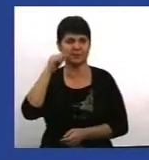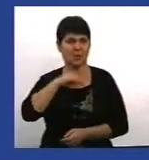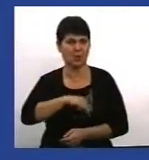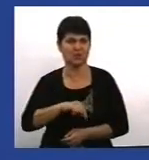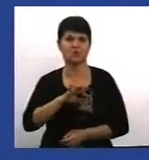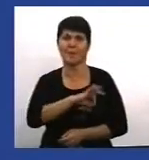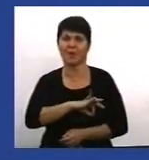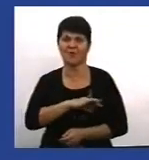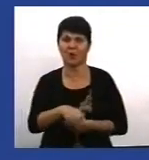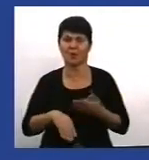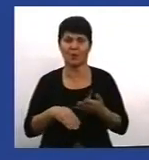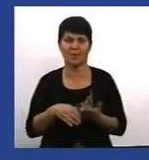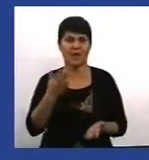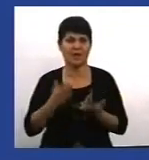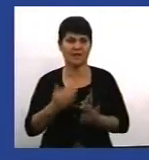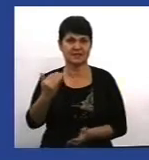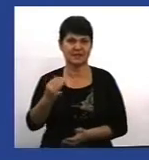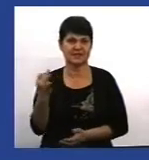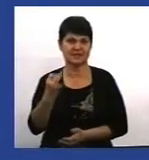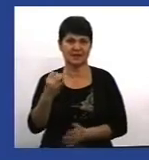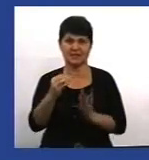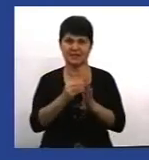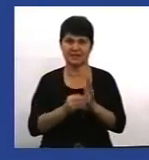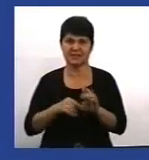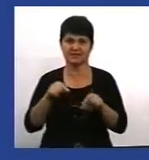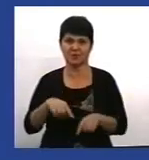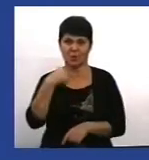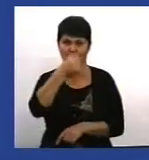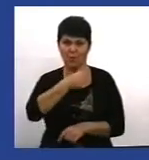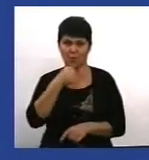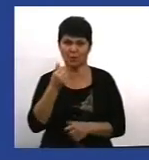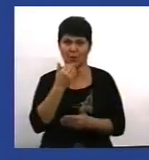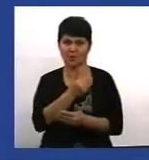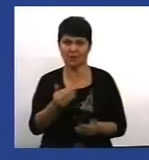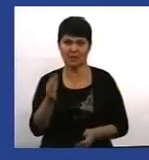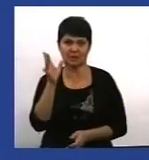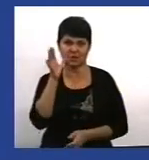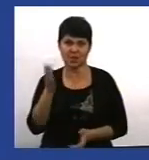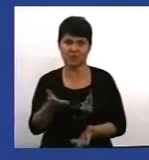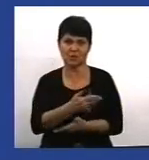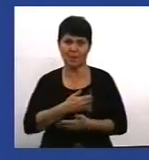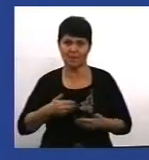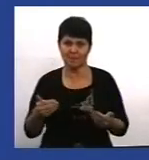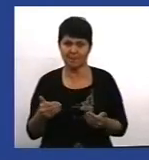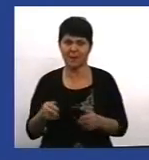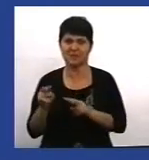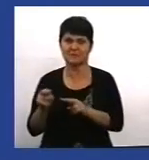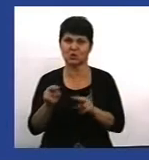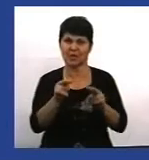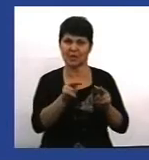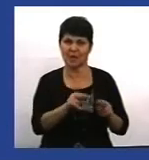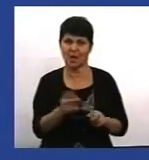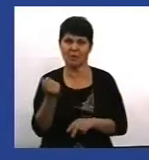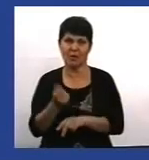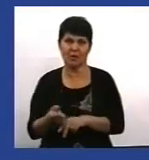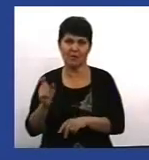якщо вас цікавить статистика, то в цьому році ми спостерігаємо збільшення